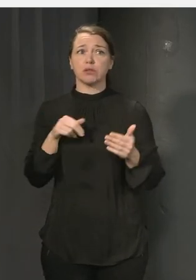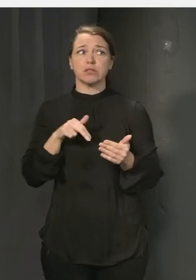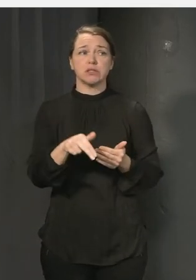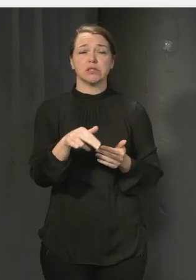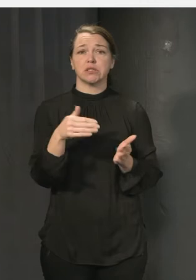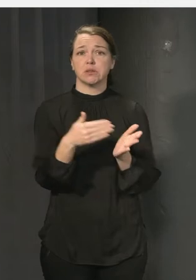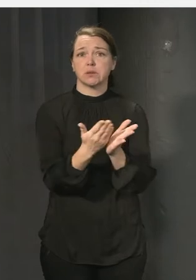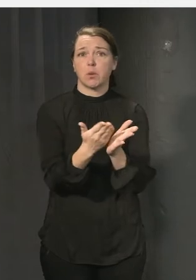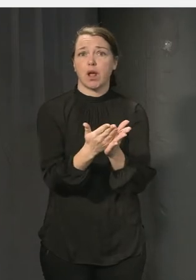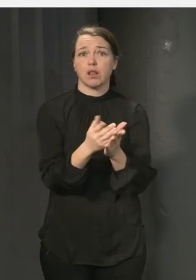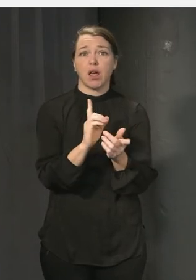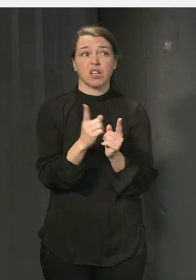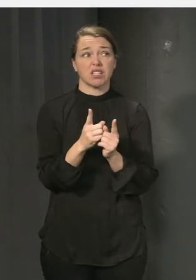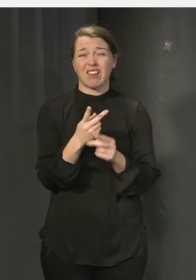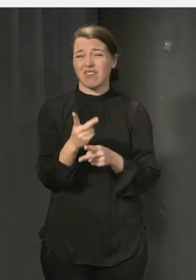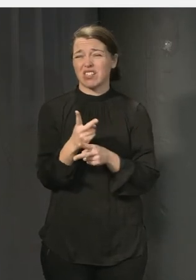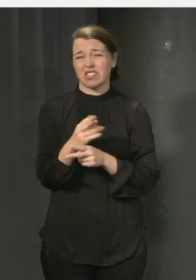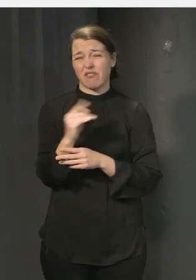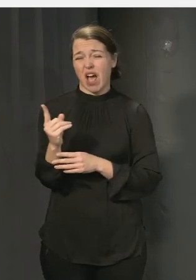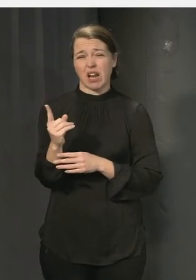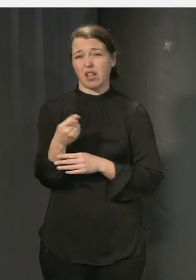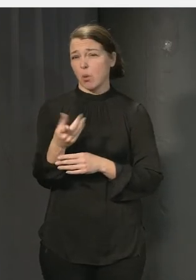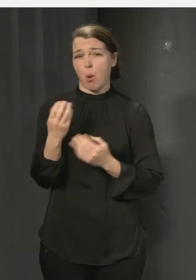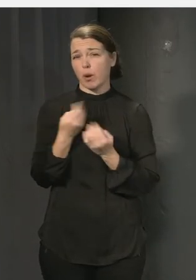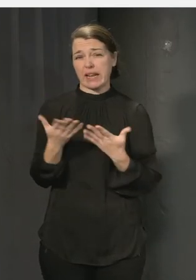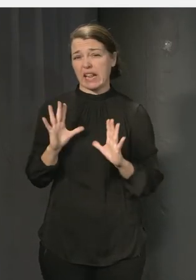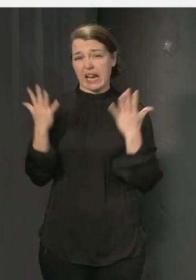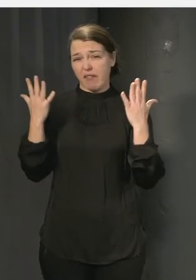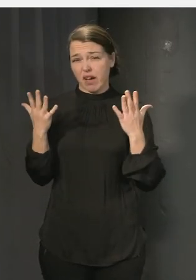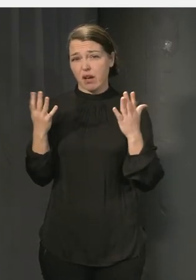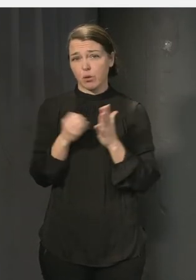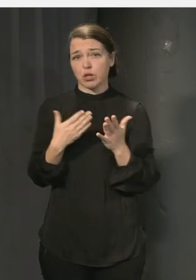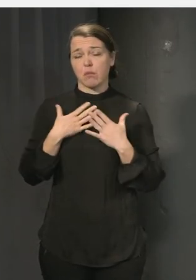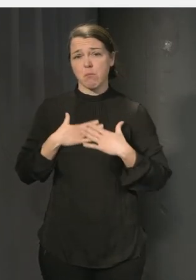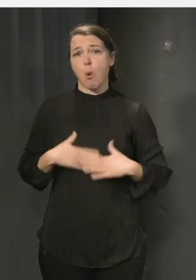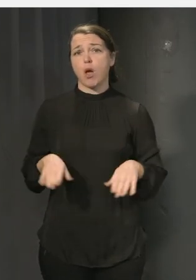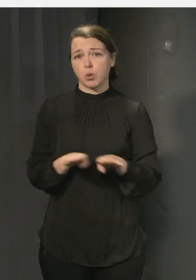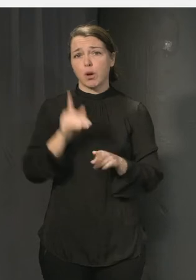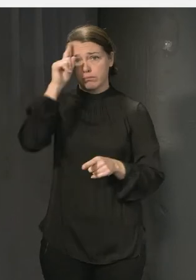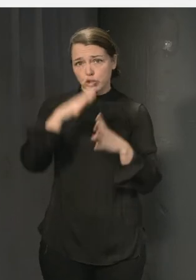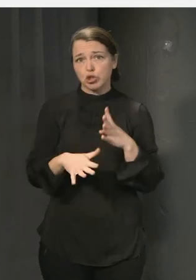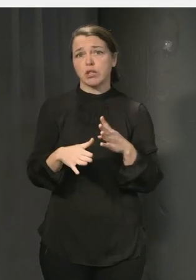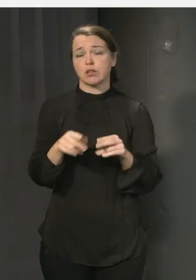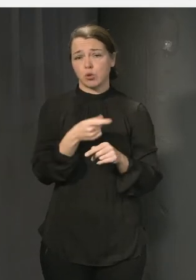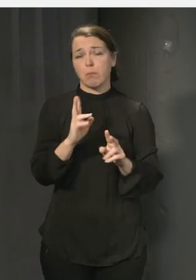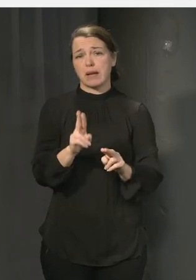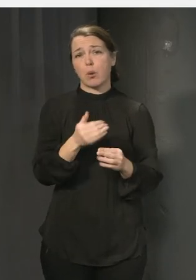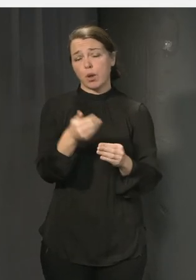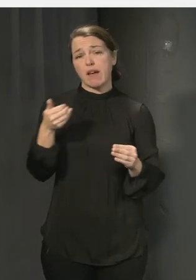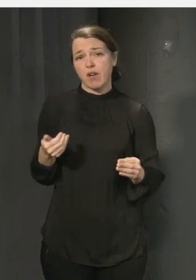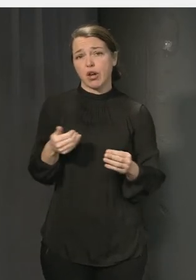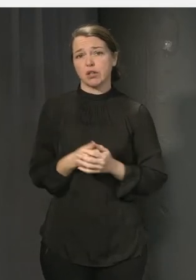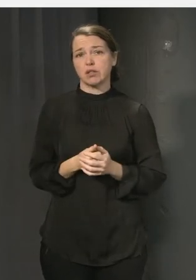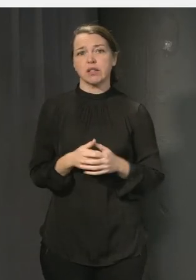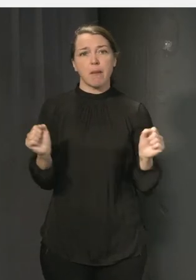kanske orkar leva mer för att det leder till psykisk ohälsa och utanförskap. Så det är ju någonting som, det är ju liksom